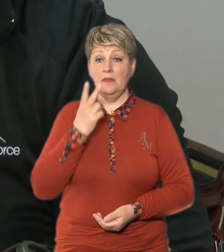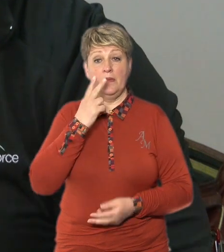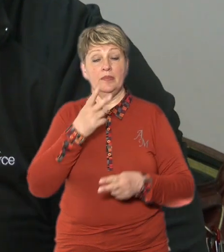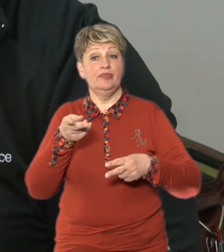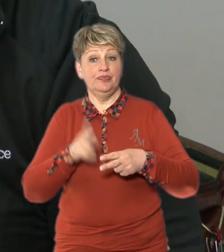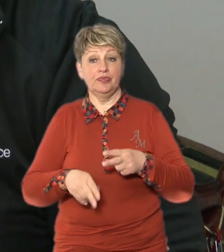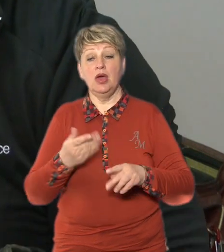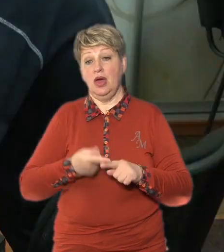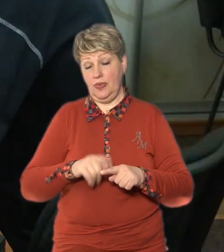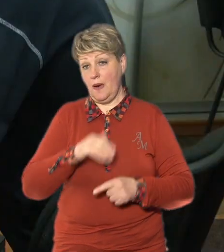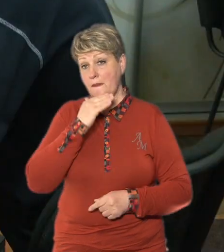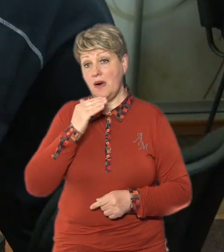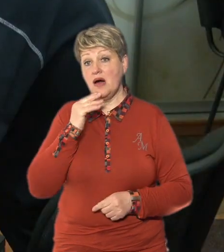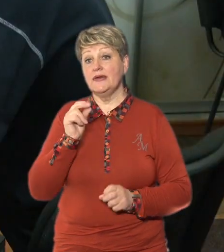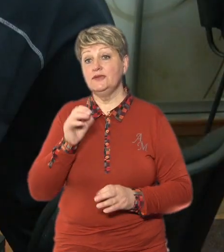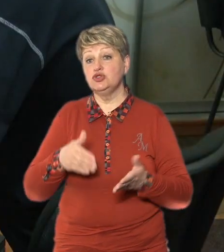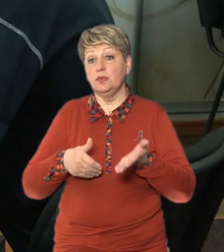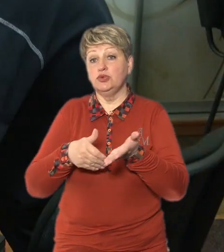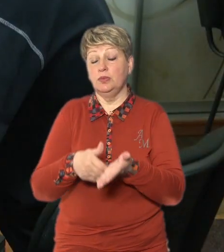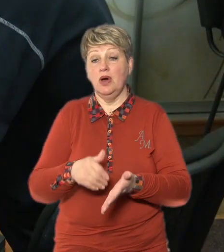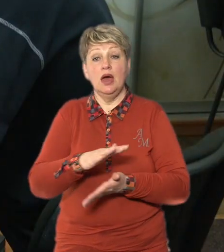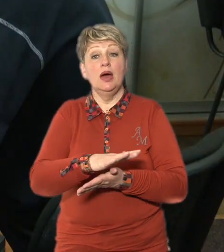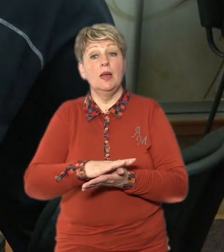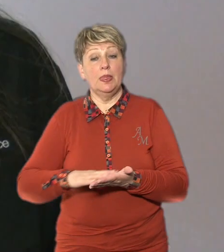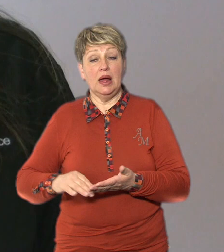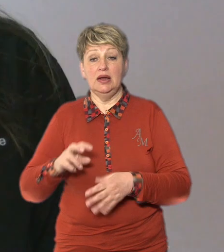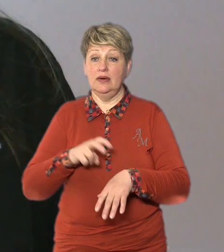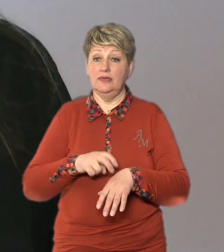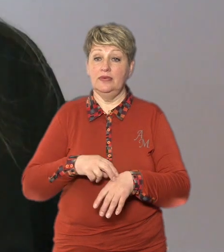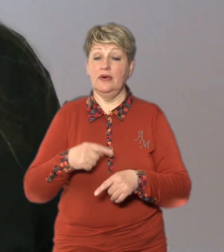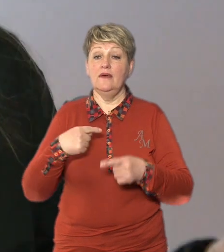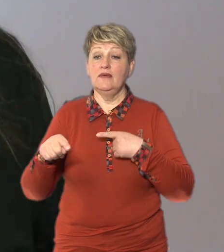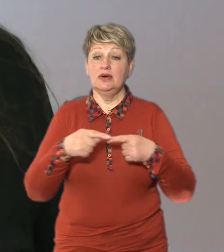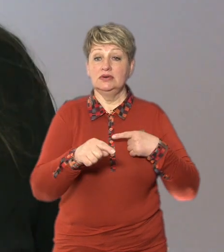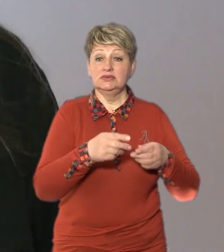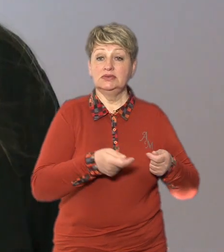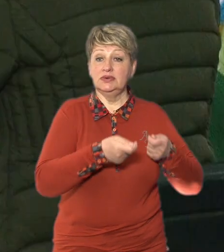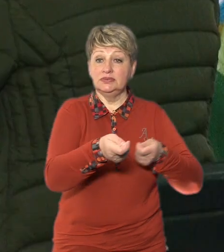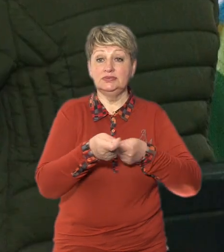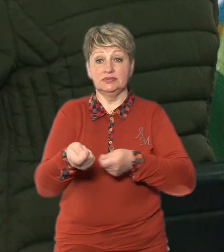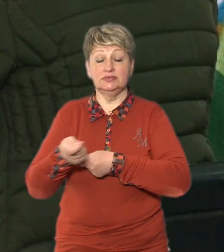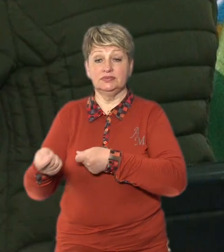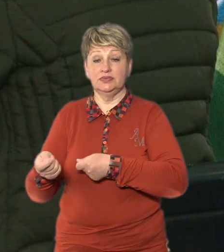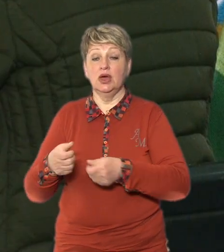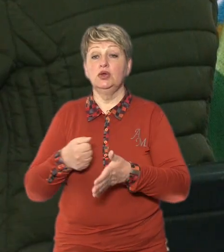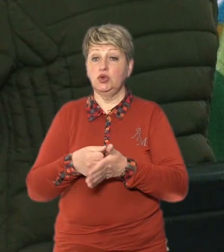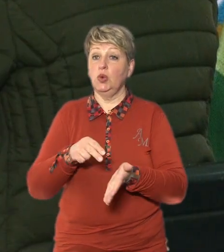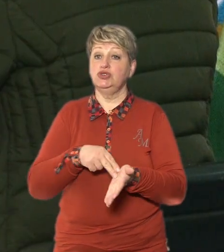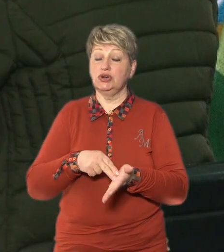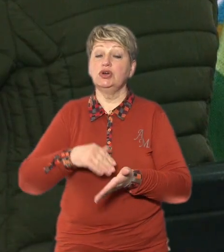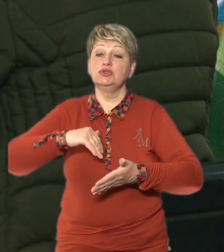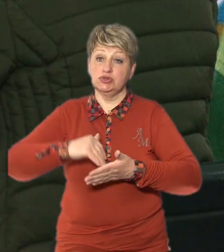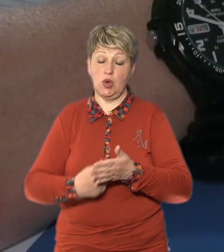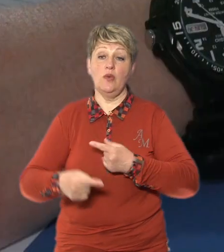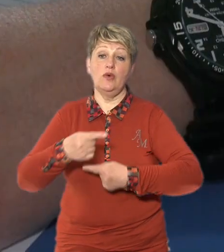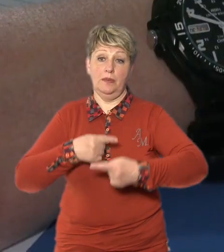вам багато в чому допоможе далі в лікарів переїзд до інших регіонів країни розповідає Роксана Джонс втім до Черкас вони знову